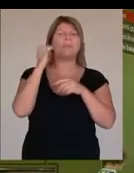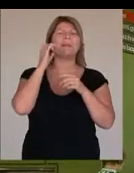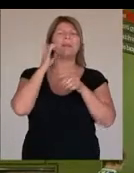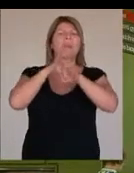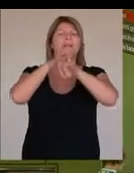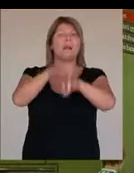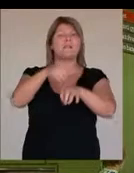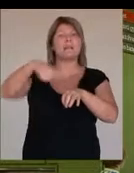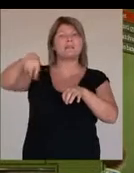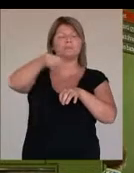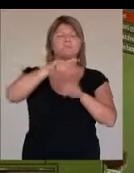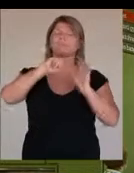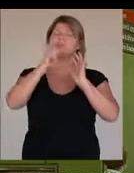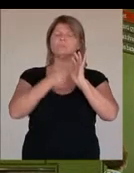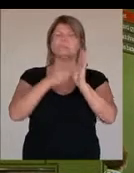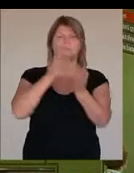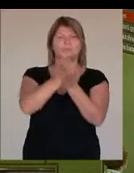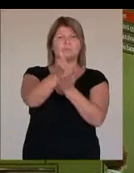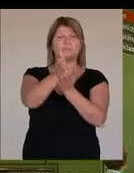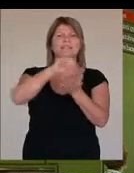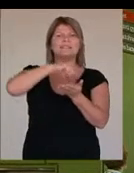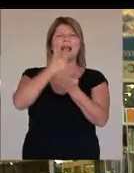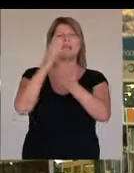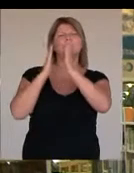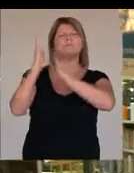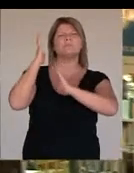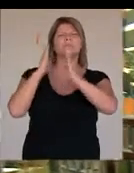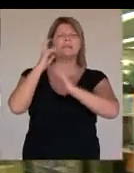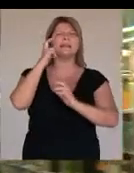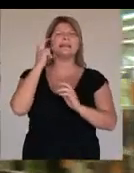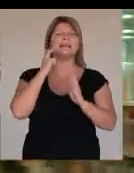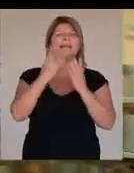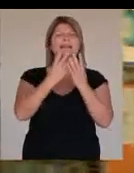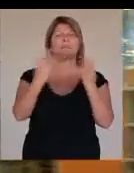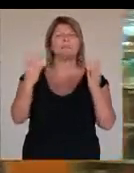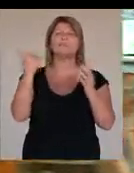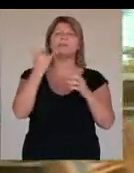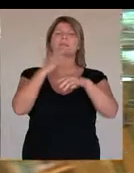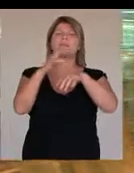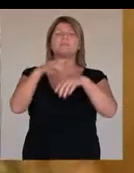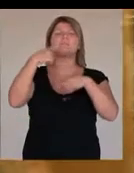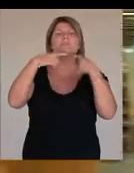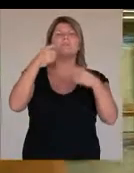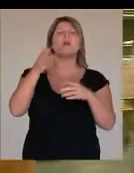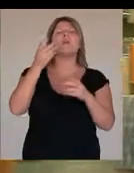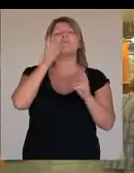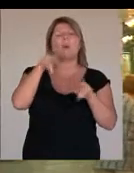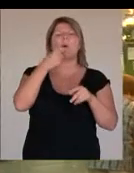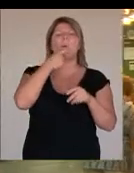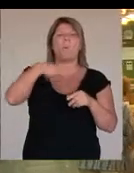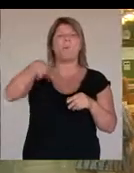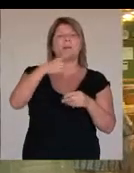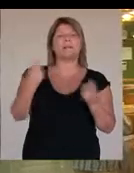bibliotéka vezetése azonban elkötelezte magát amellett, hogy Szeged legrégebbi közművelődési intézménye mindig igyekezzen megfelelni a kor